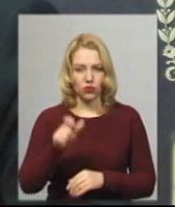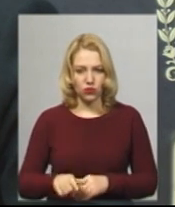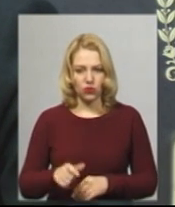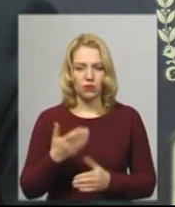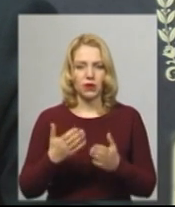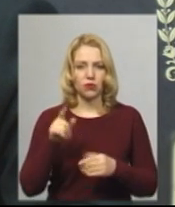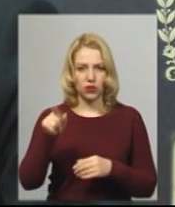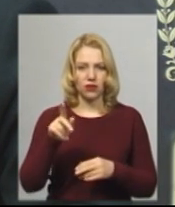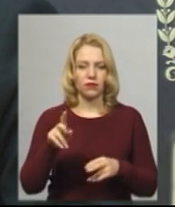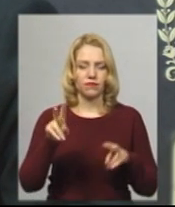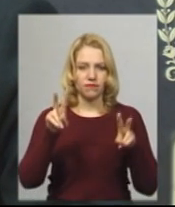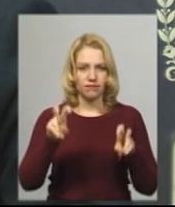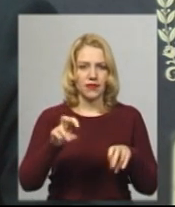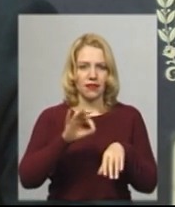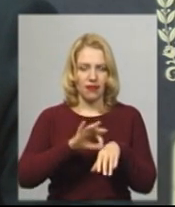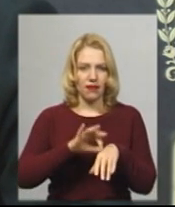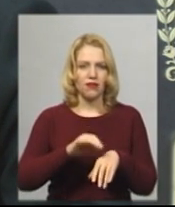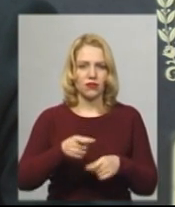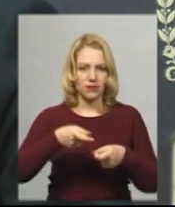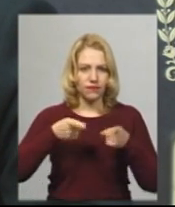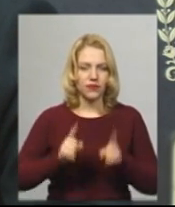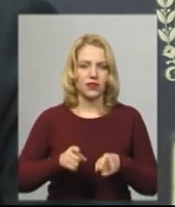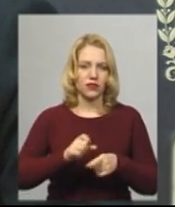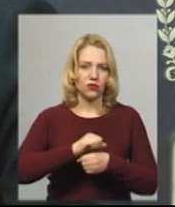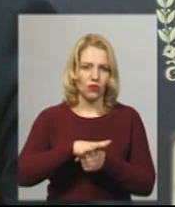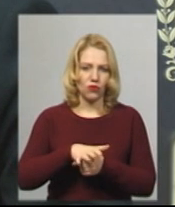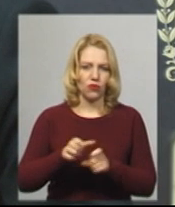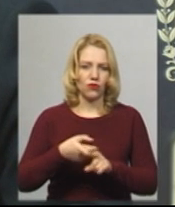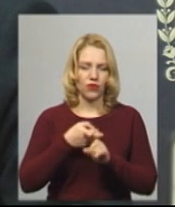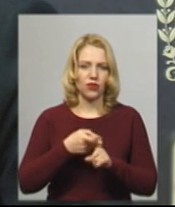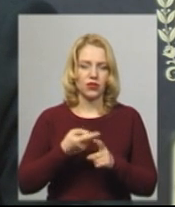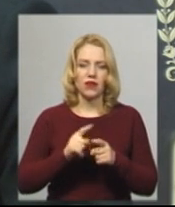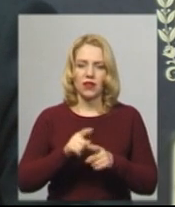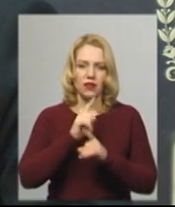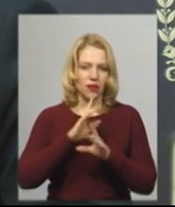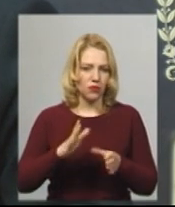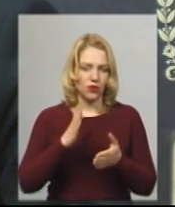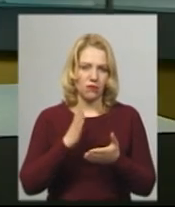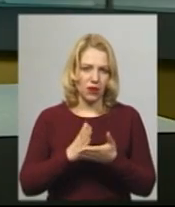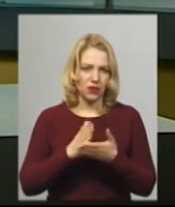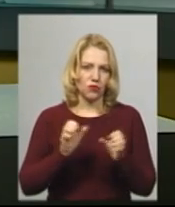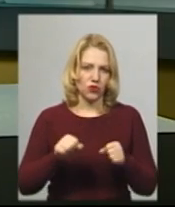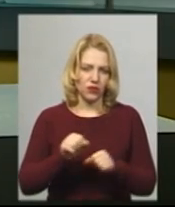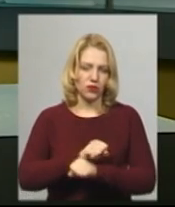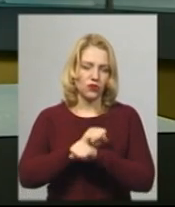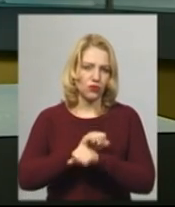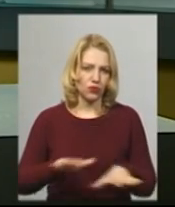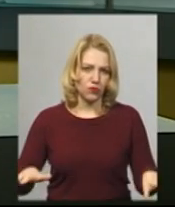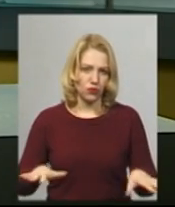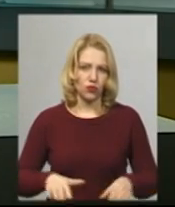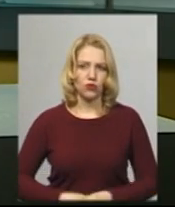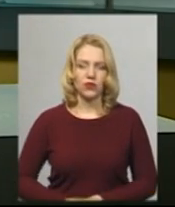підтверджений, цей коронавірус не буде мати жодної можливості для розповсюдження саме від цієї особи. При